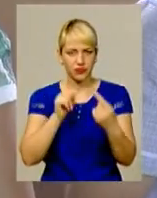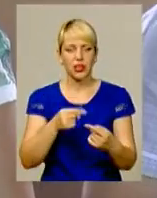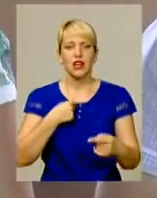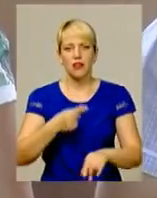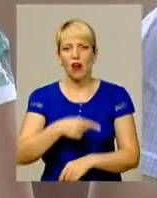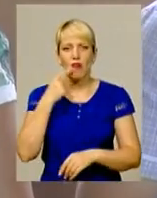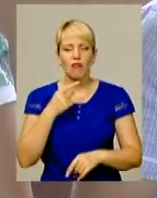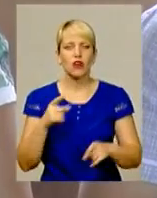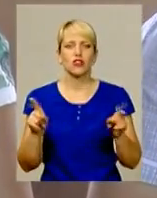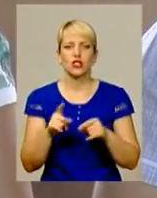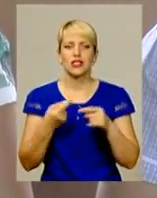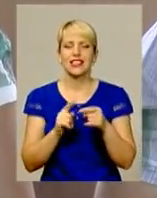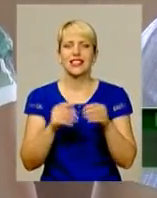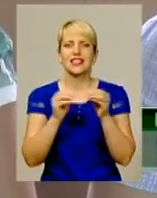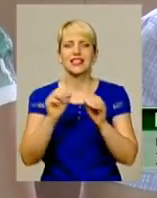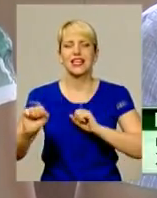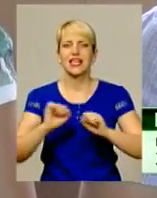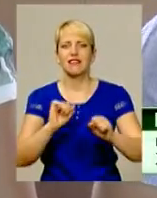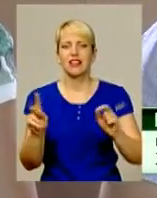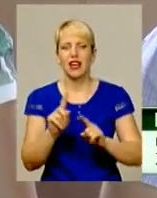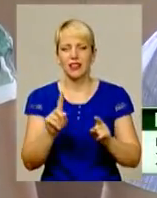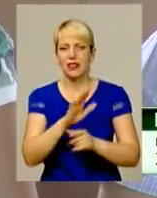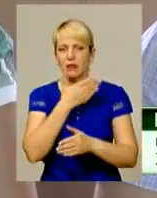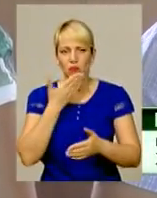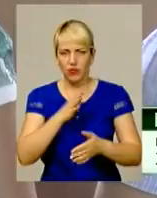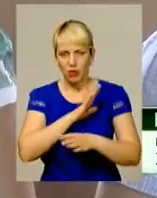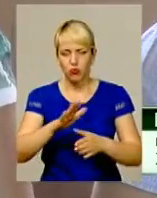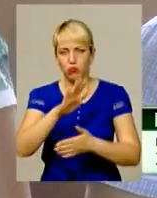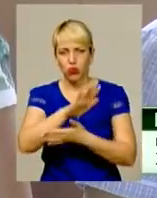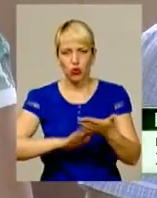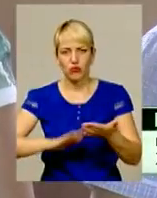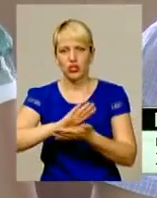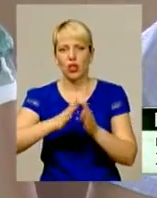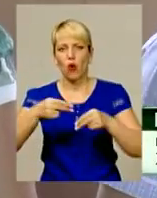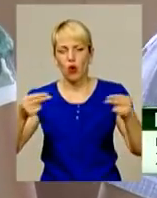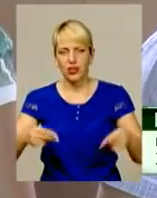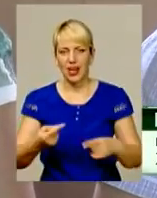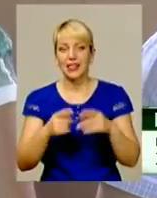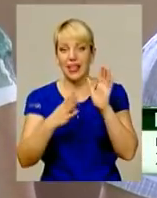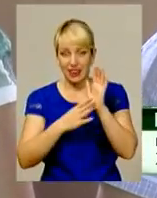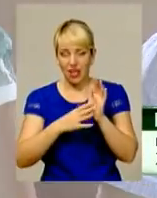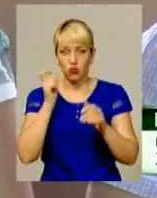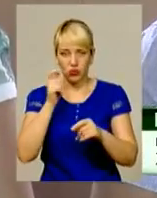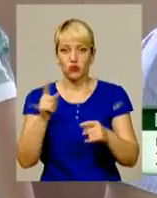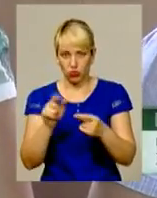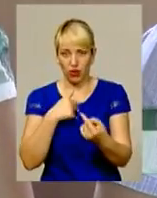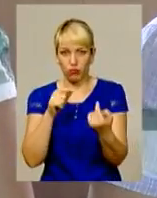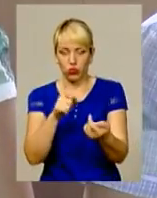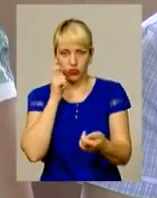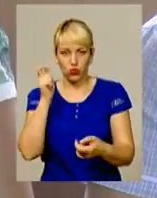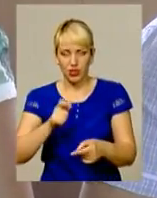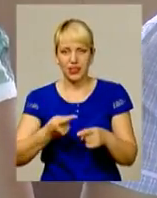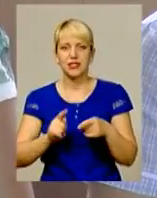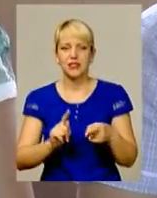наголошую, з тих 10 керівників, яким не продовжено контракт, 9 – це українці. Так це що, я кушу українців? Зараз ця